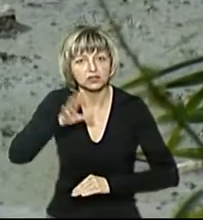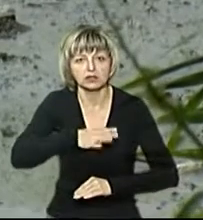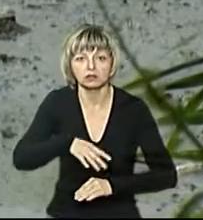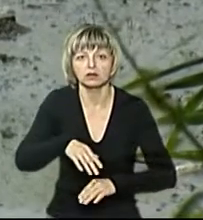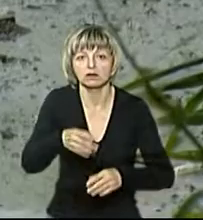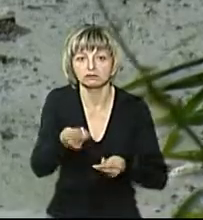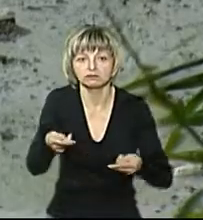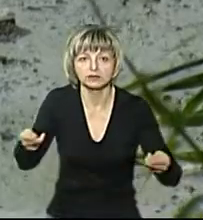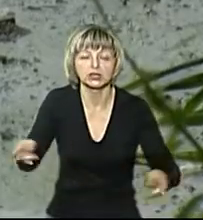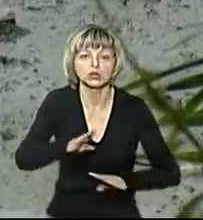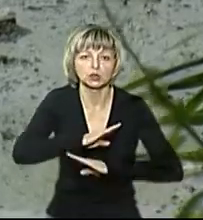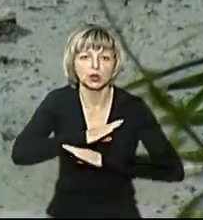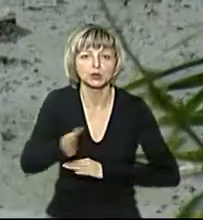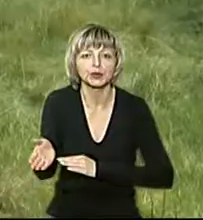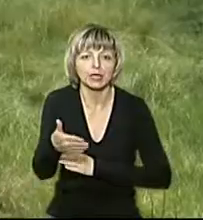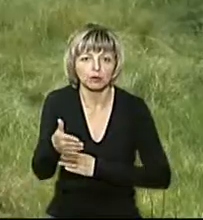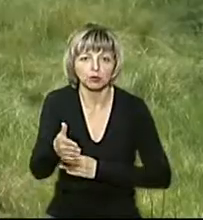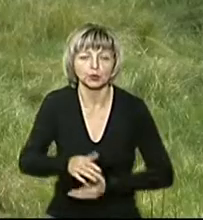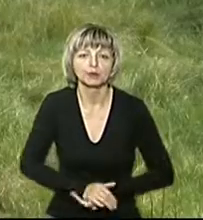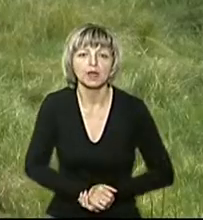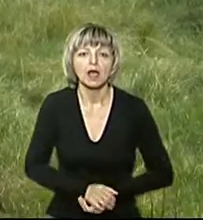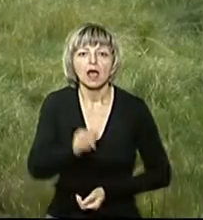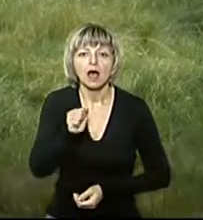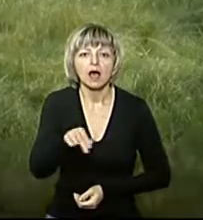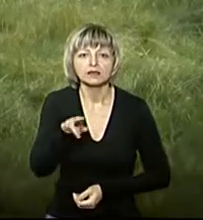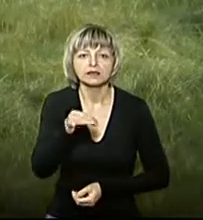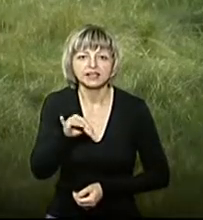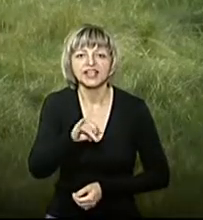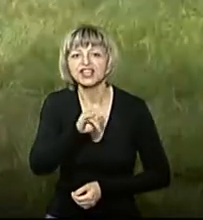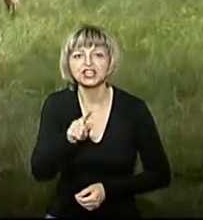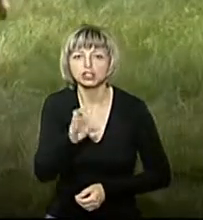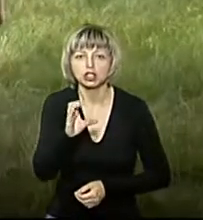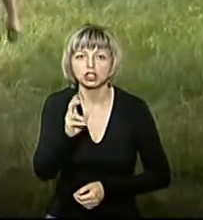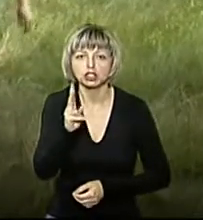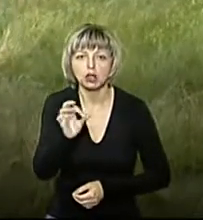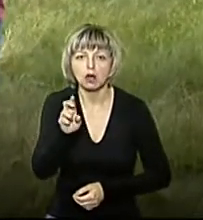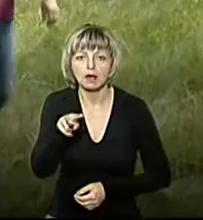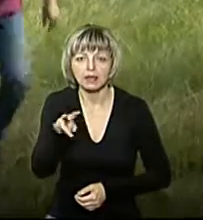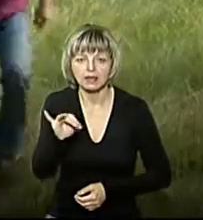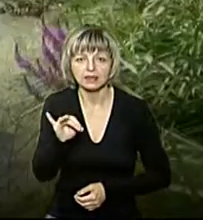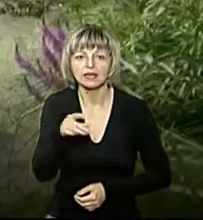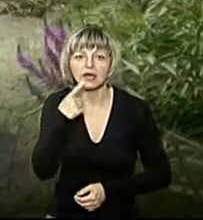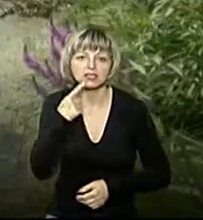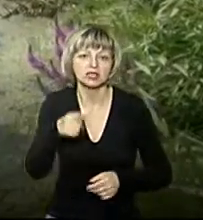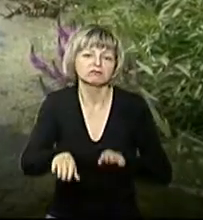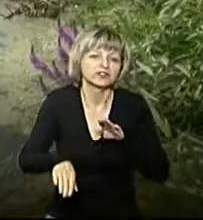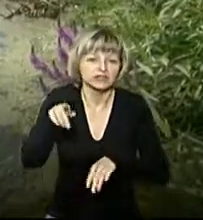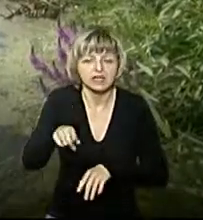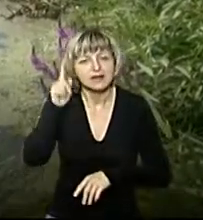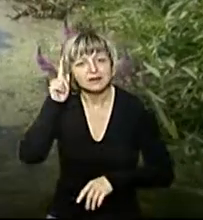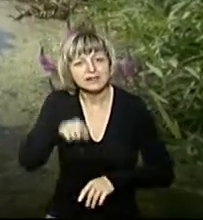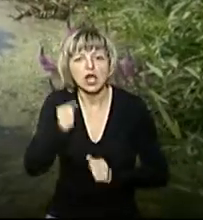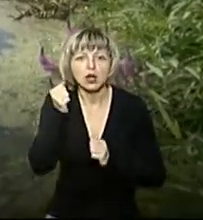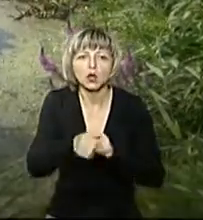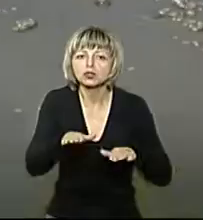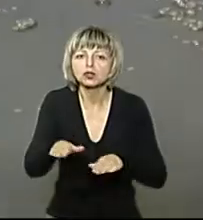дохлою рибою. Андрій Юзва зі Скубелки каже, на цій річці провів дитинство. Знає тут кожну